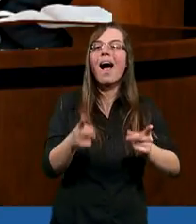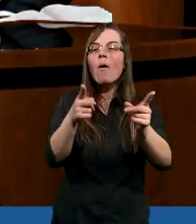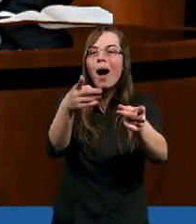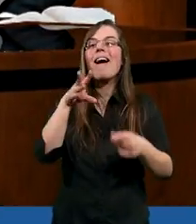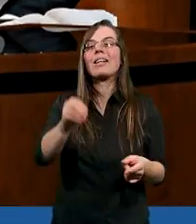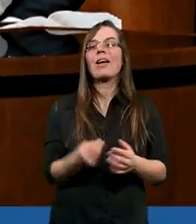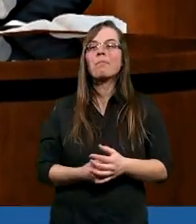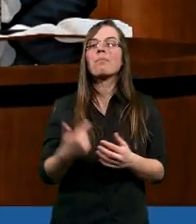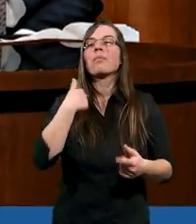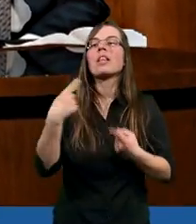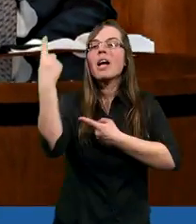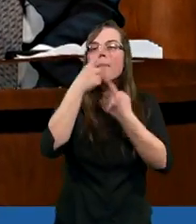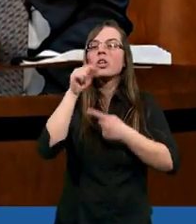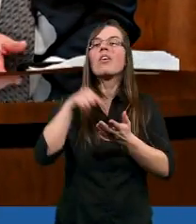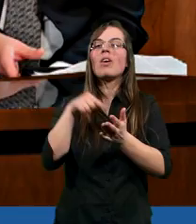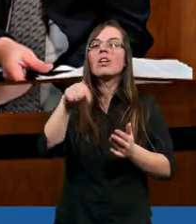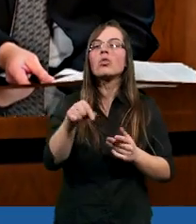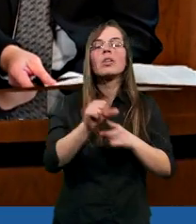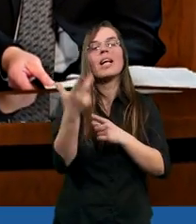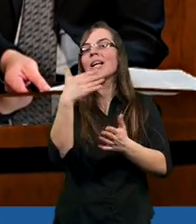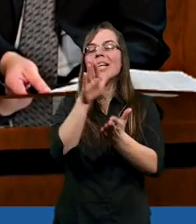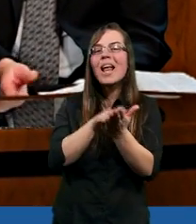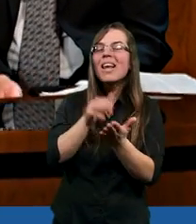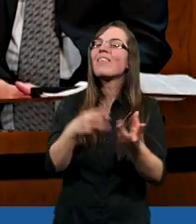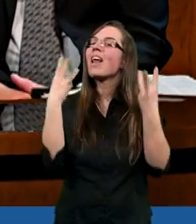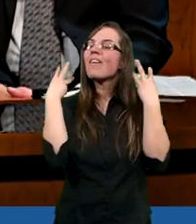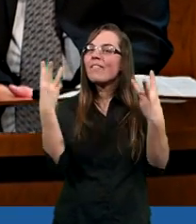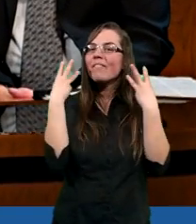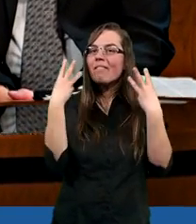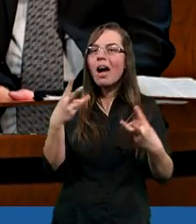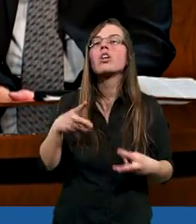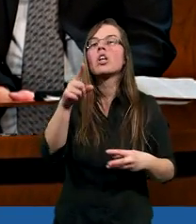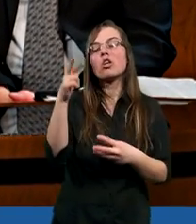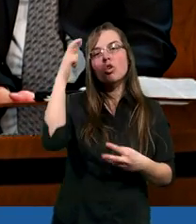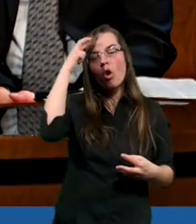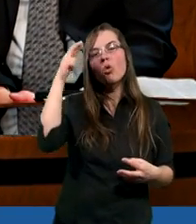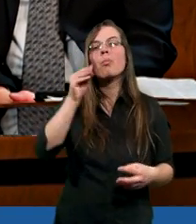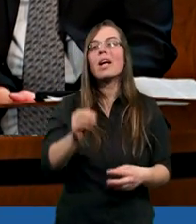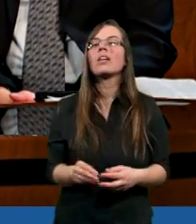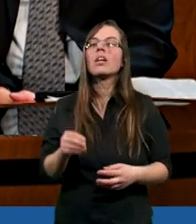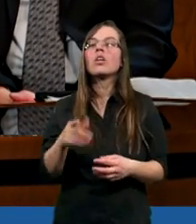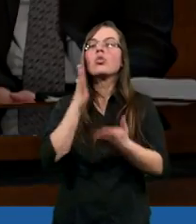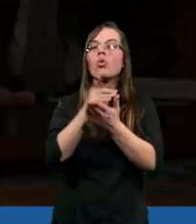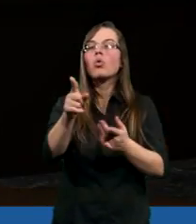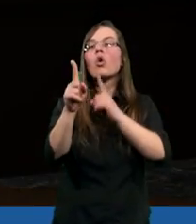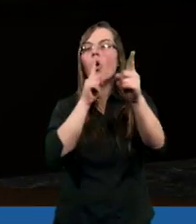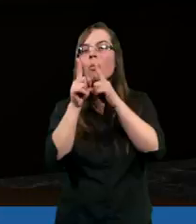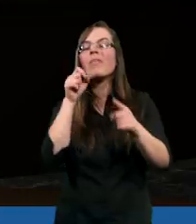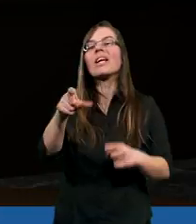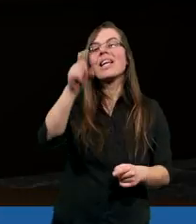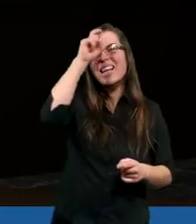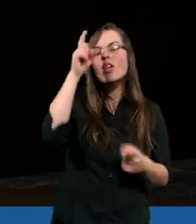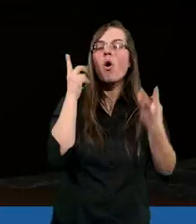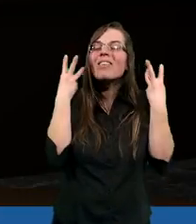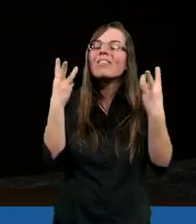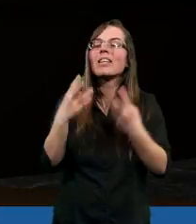No, ja myślę, że tutaj jest niezwykle istotna jakby zrozumienie jeszcze, tu już rozmawialiśmy, istota